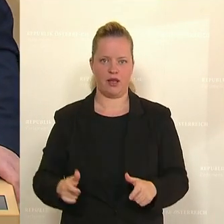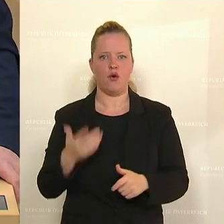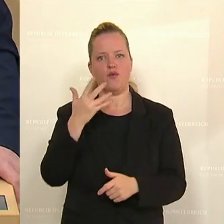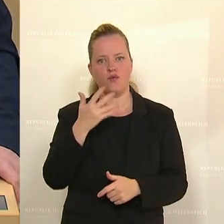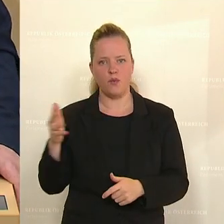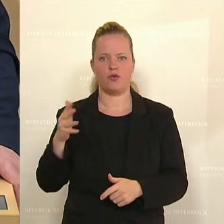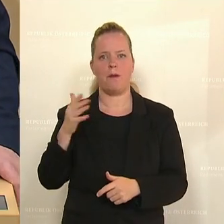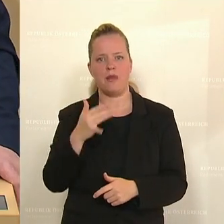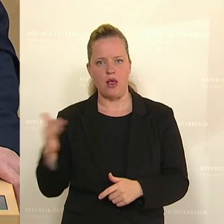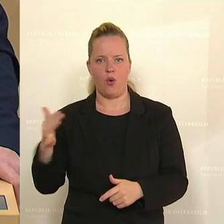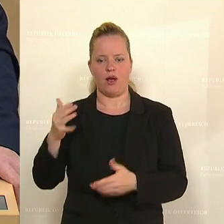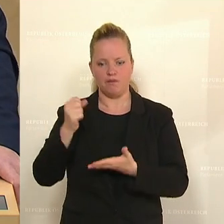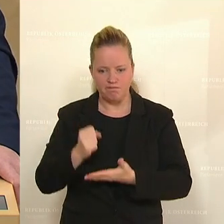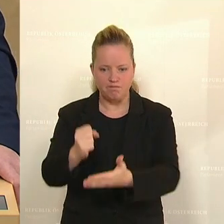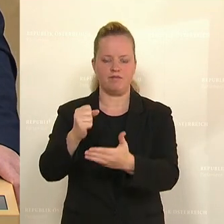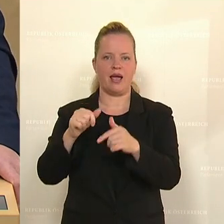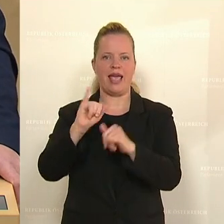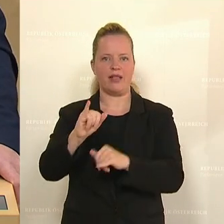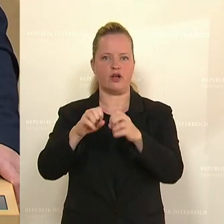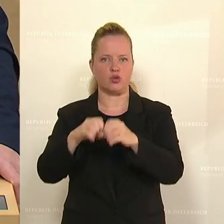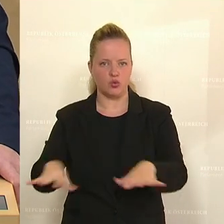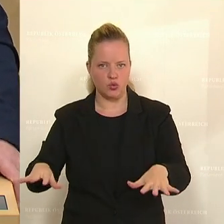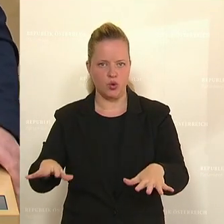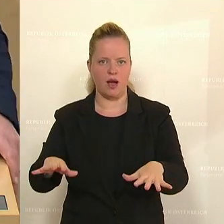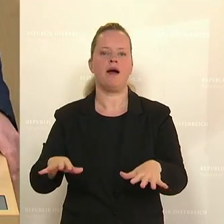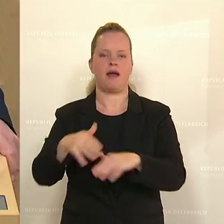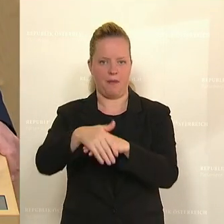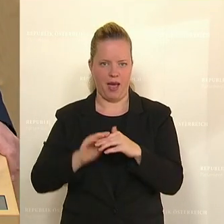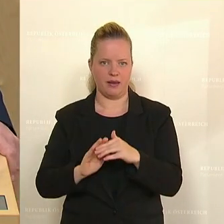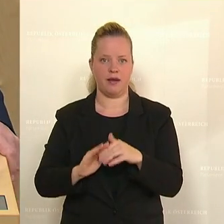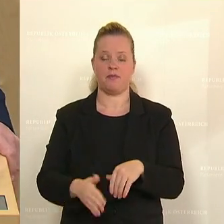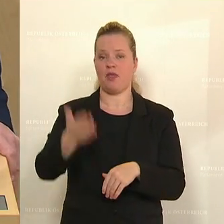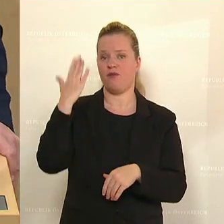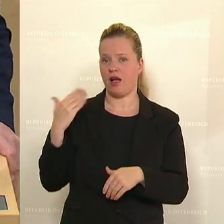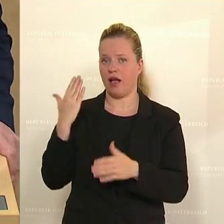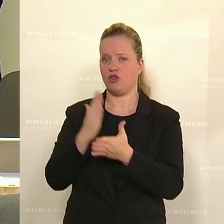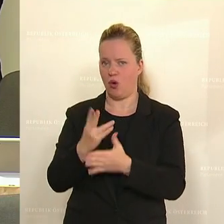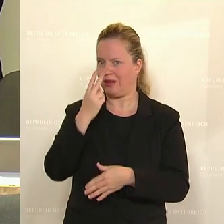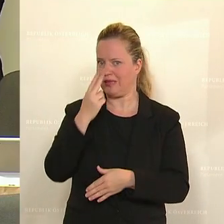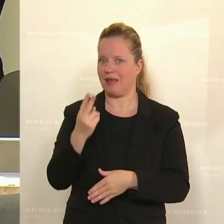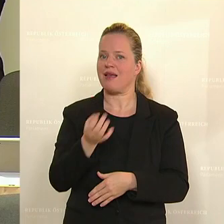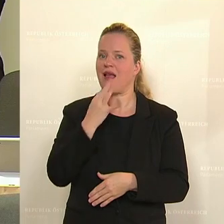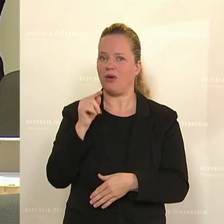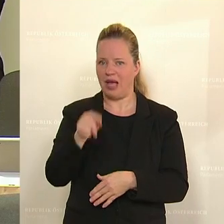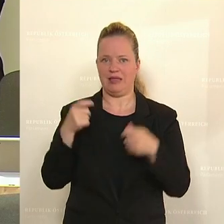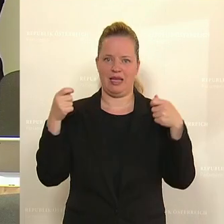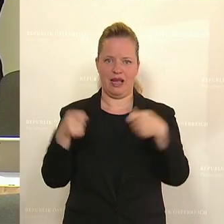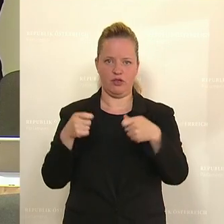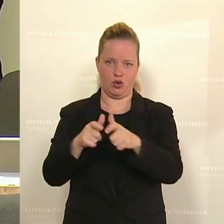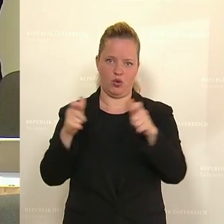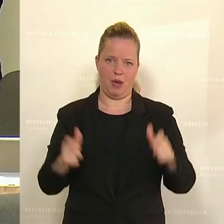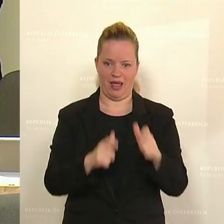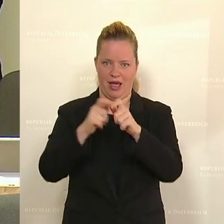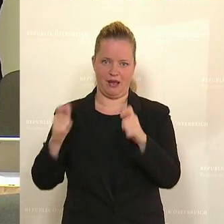unterstützt in der Infrastruktur der Gemeinden. Wir haben es in der Vergangenheit gesehen, dass genau diese Investitionspakete